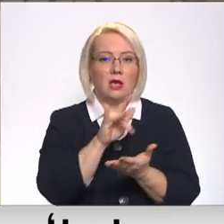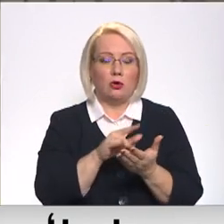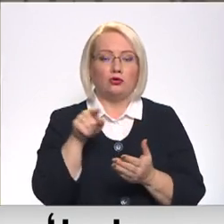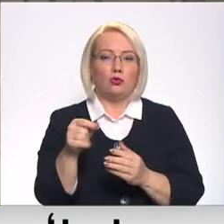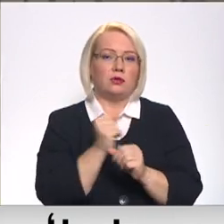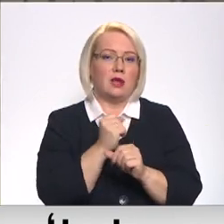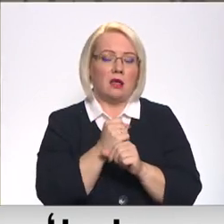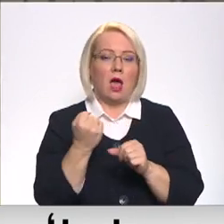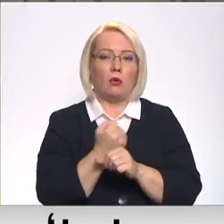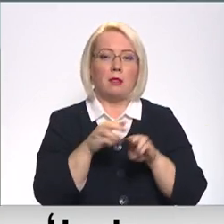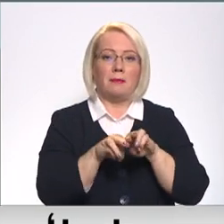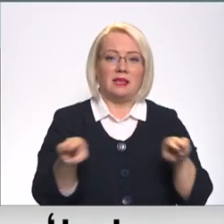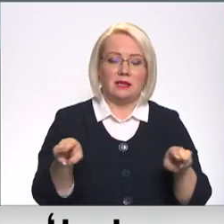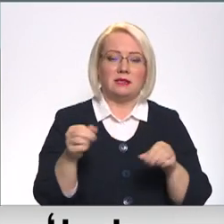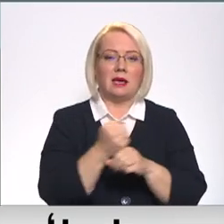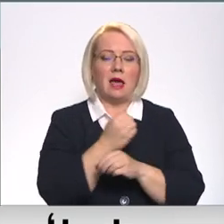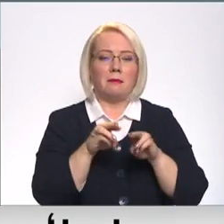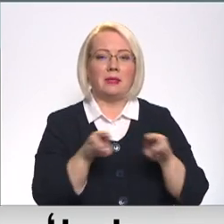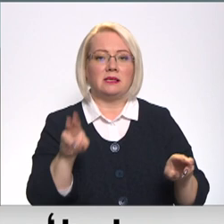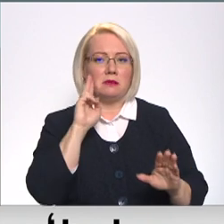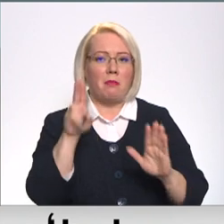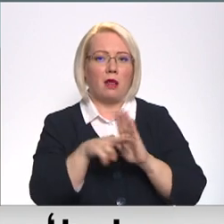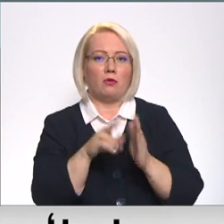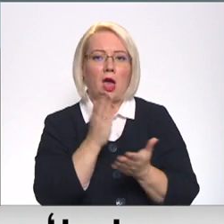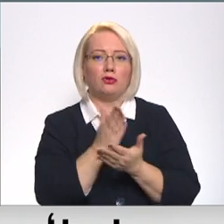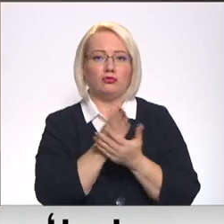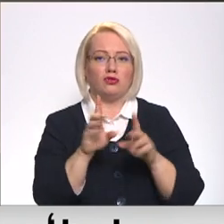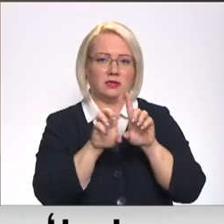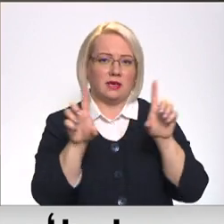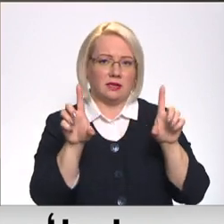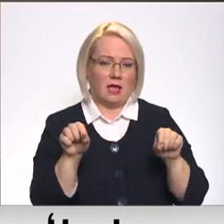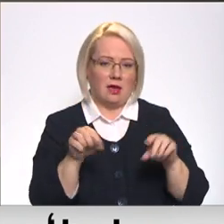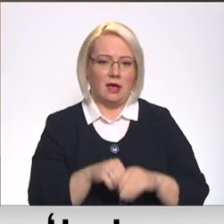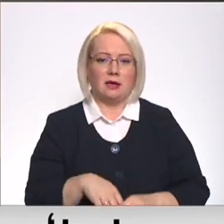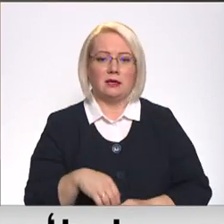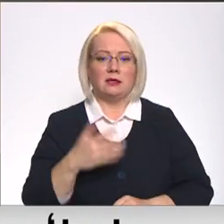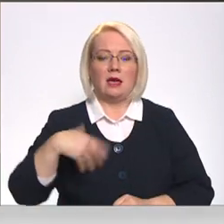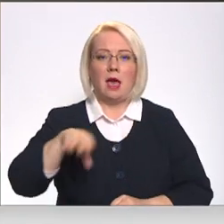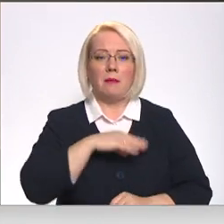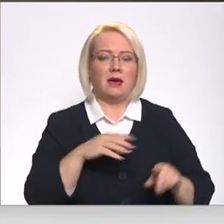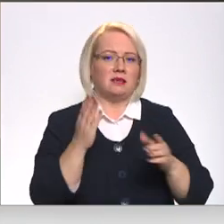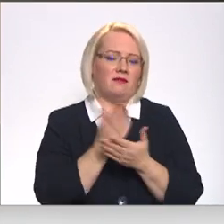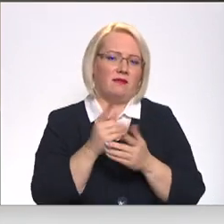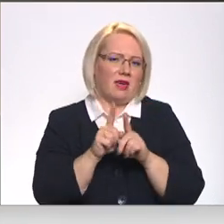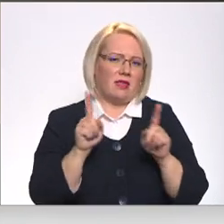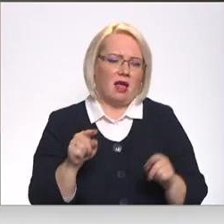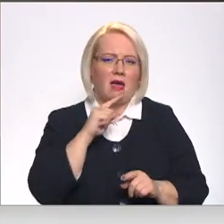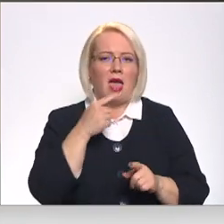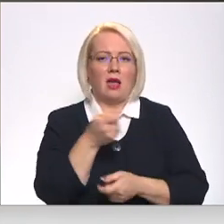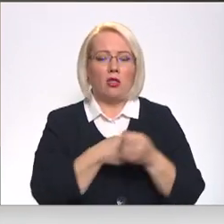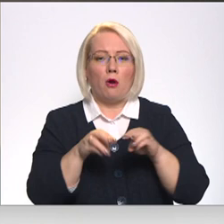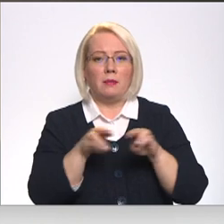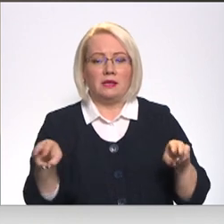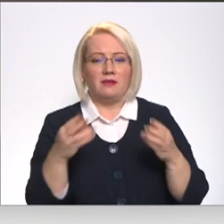darbotos gan ministrijas, gan ministrijas pakļautībā esošās iestādes. Mēs, kā ekonomikas ministrijas vai finanšu